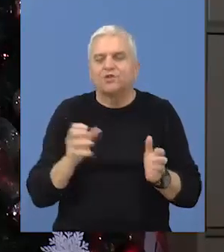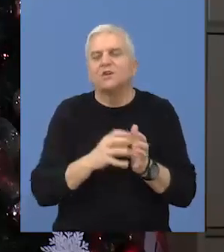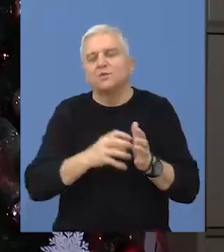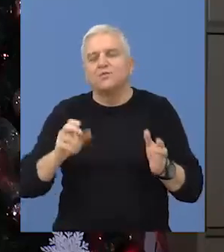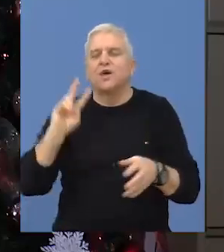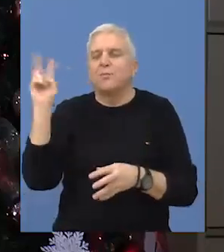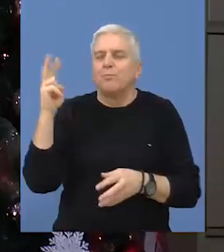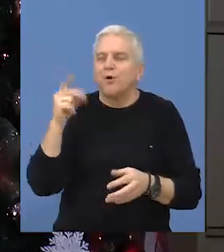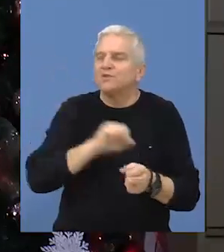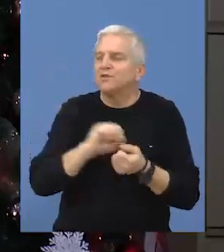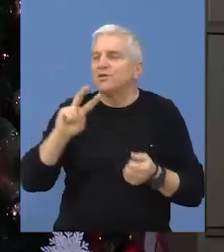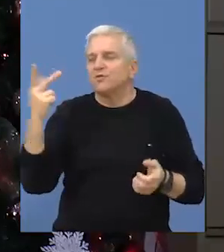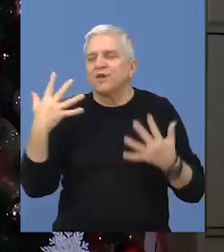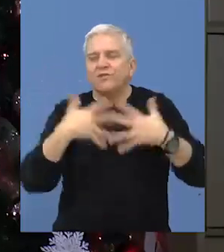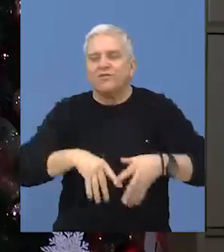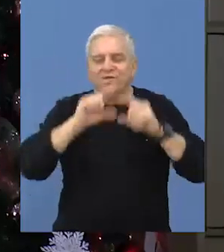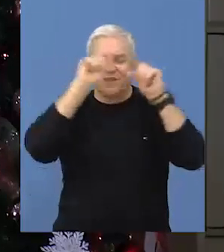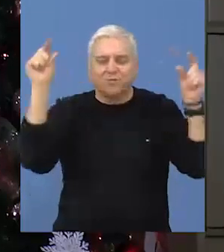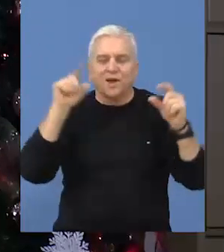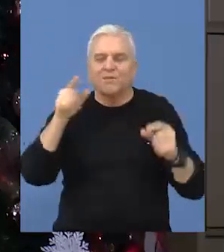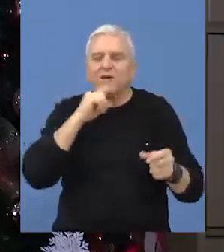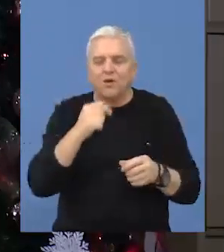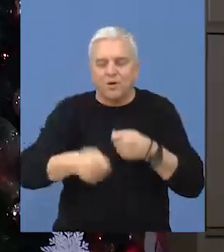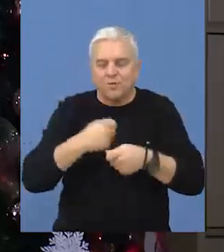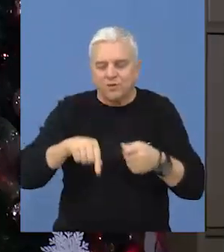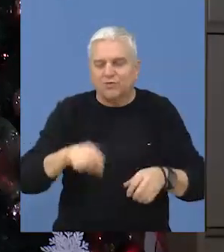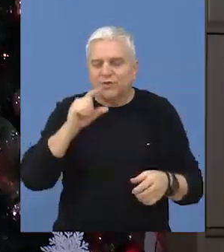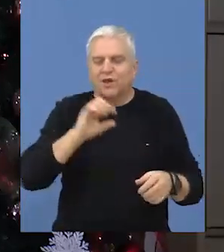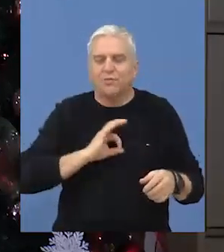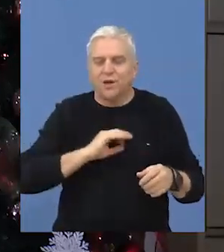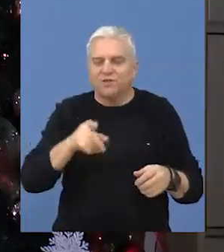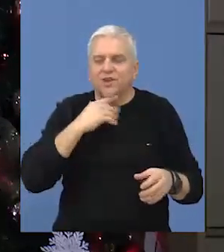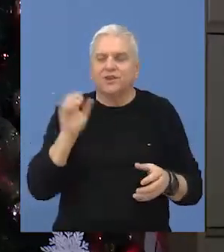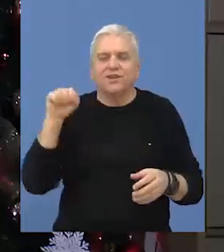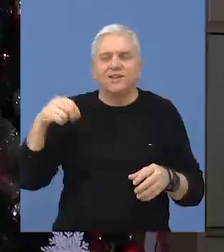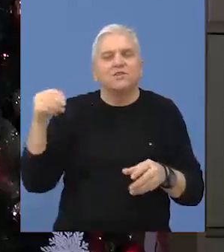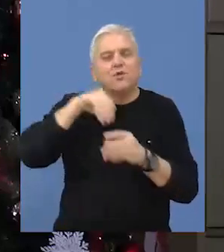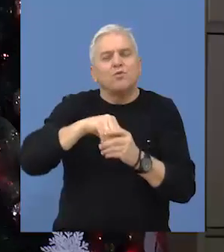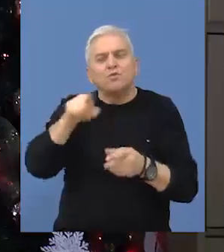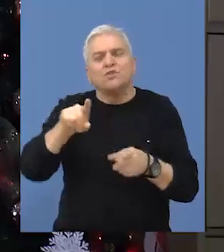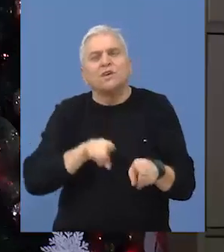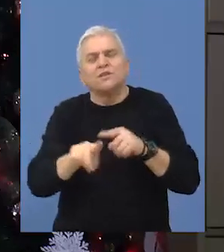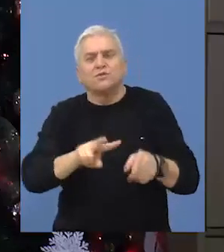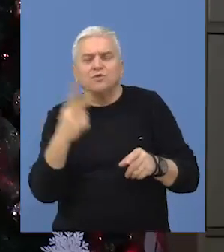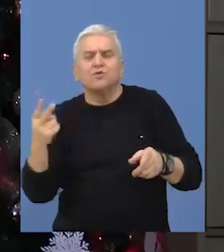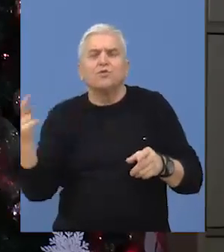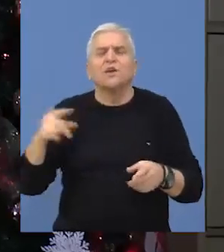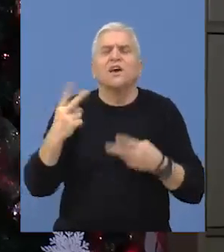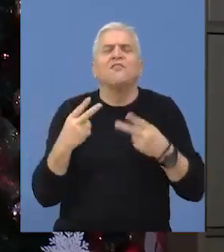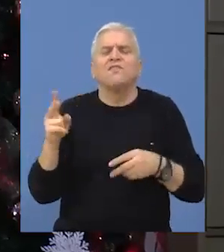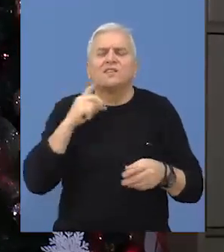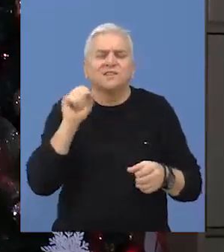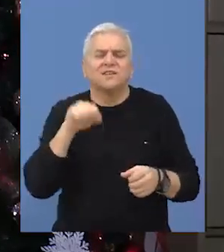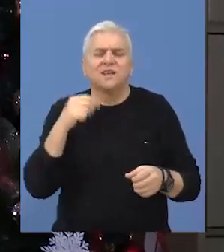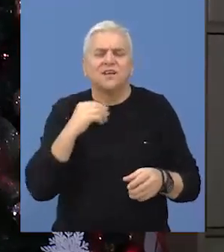bude i poziv ostalim privrednim subjektima koji posluju na teritoriji opštine Beče i da se uključe na ovaj ili slične